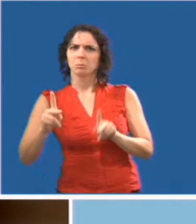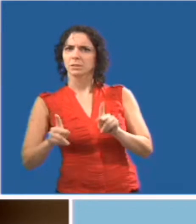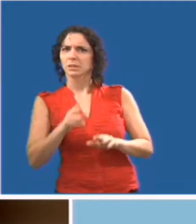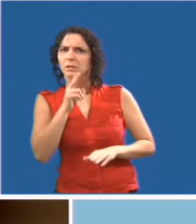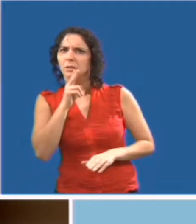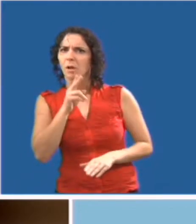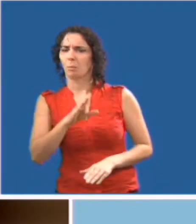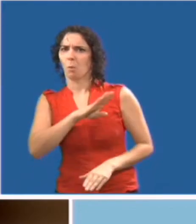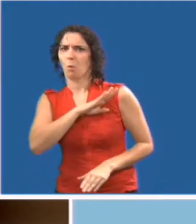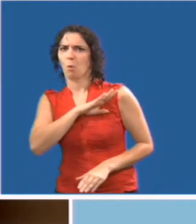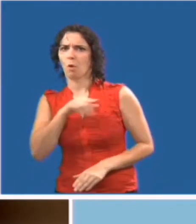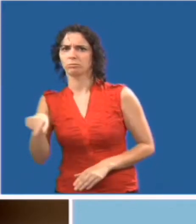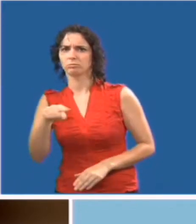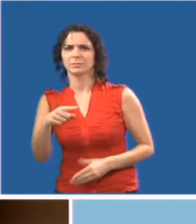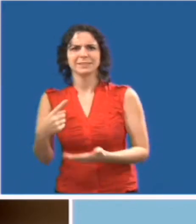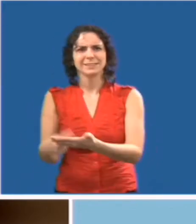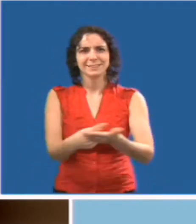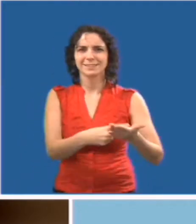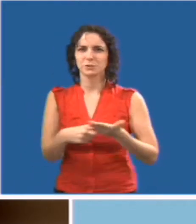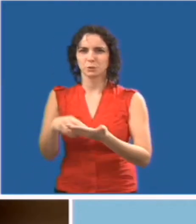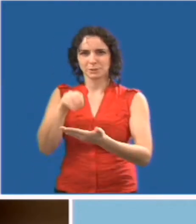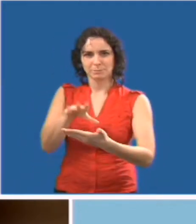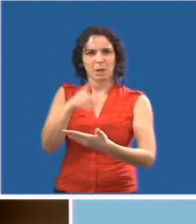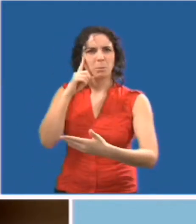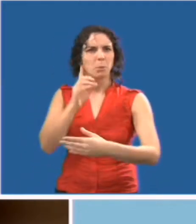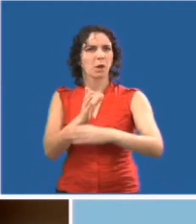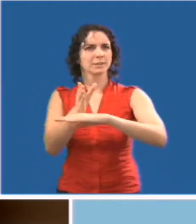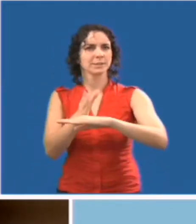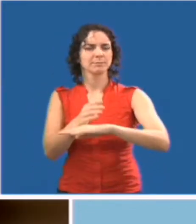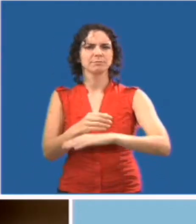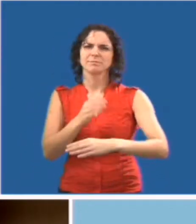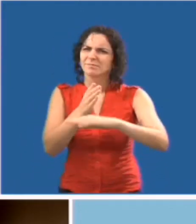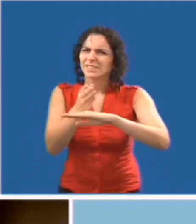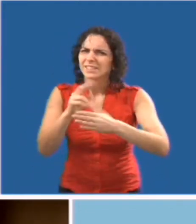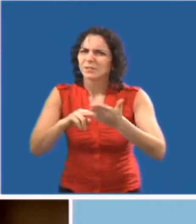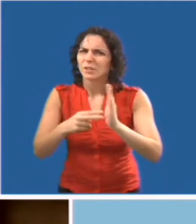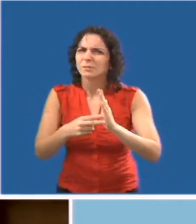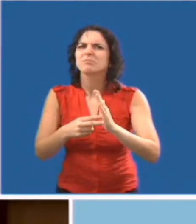planifie les accommodements nécessaires pour son arrivée à l'école.